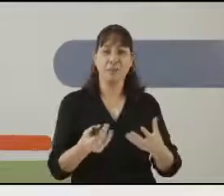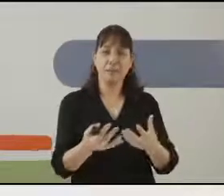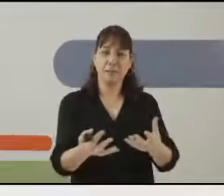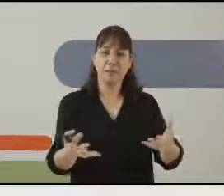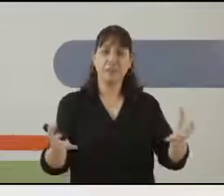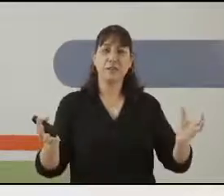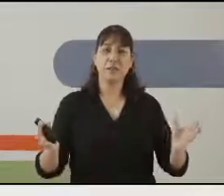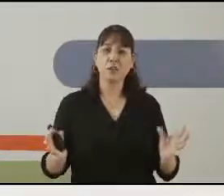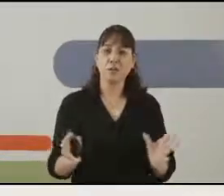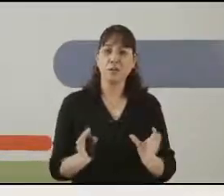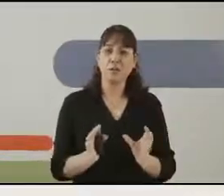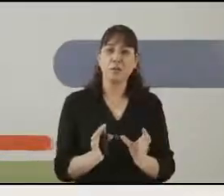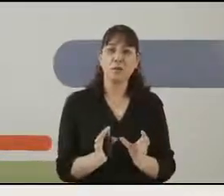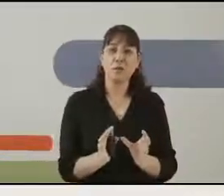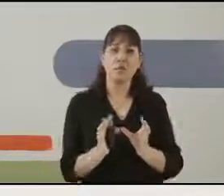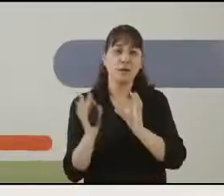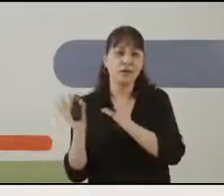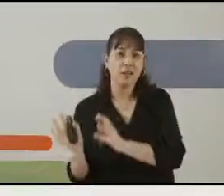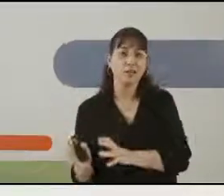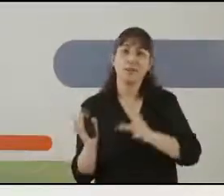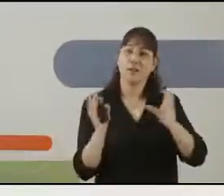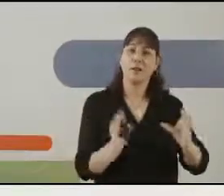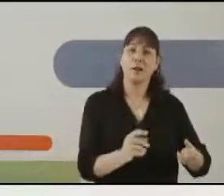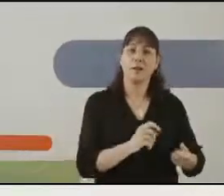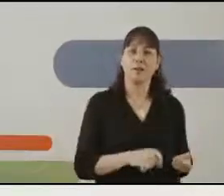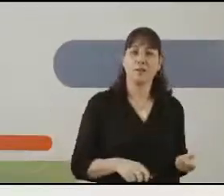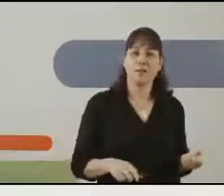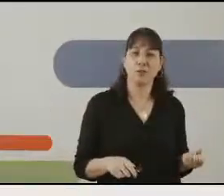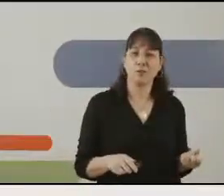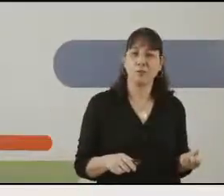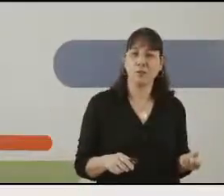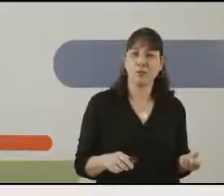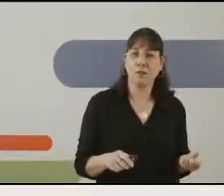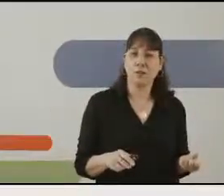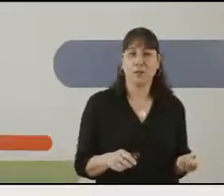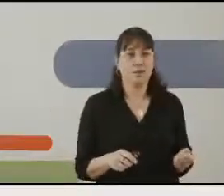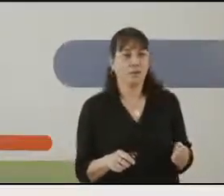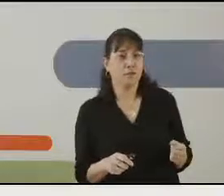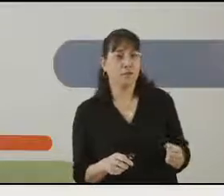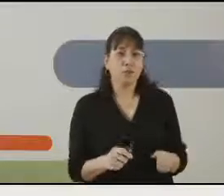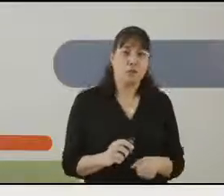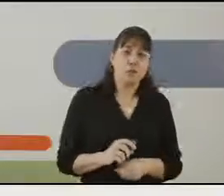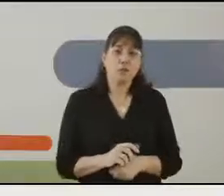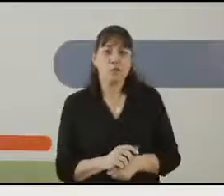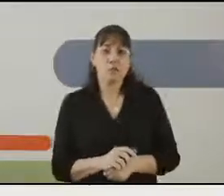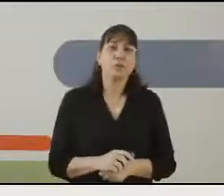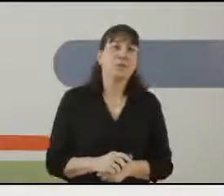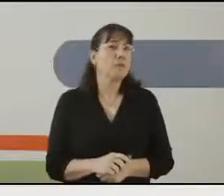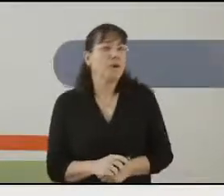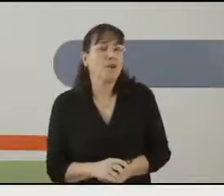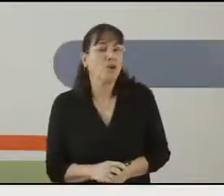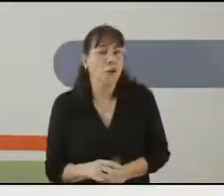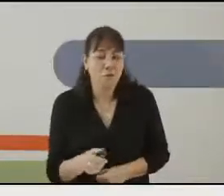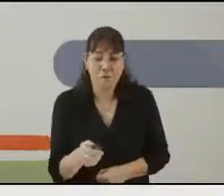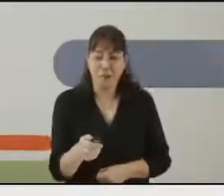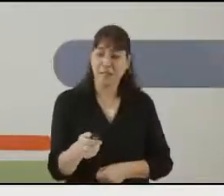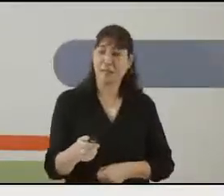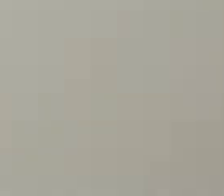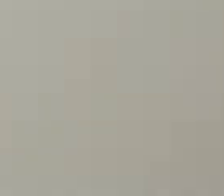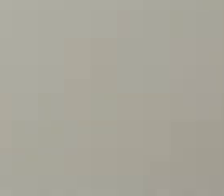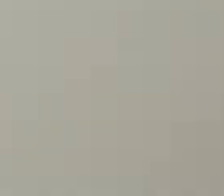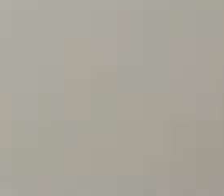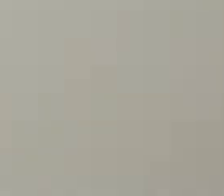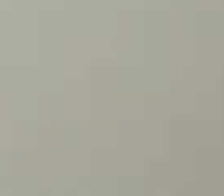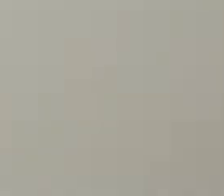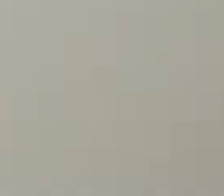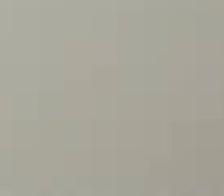אני מצרפת לשם את כל מה שמרכיב את מרק העגבניות. וכשהבן שלי רוצה מרק אוף, מה אני